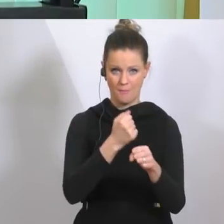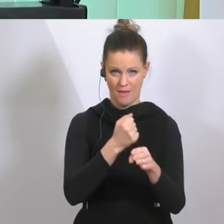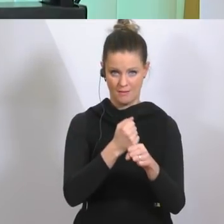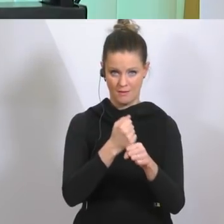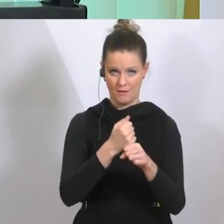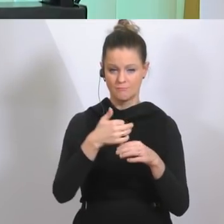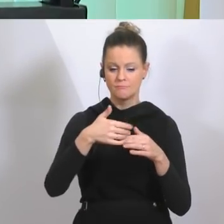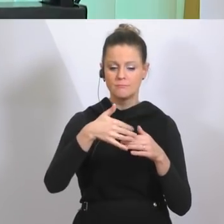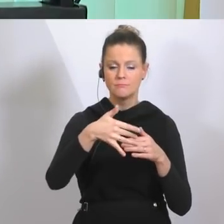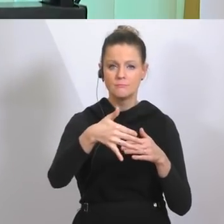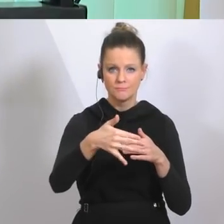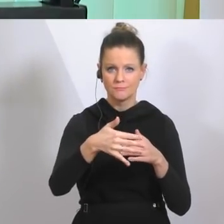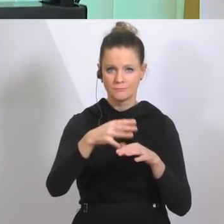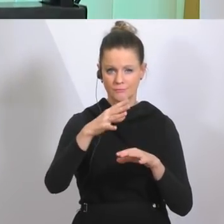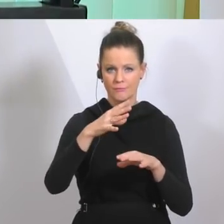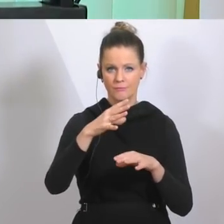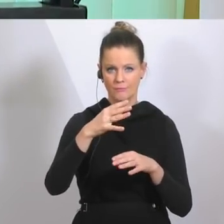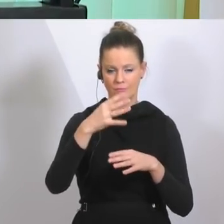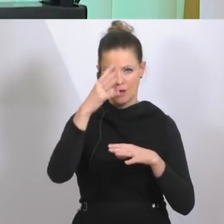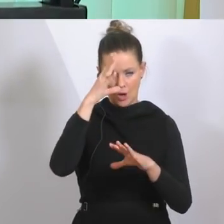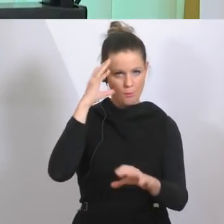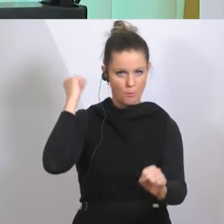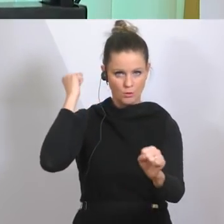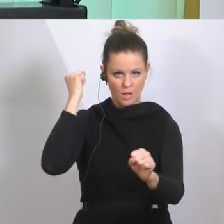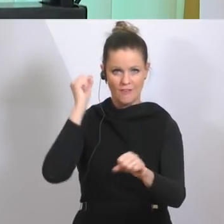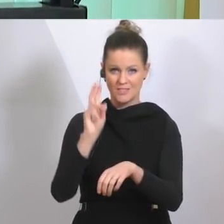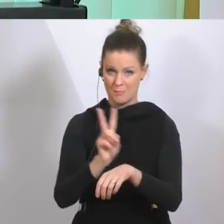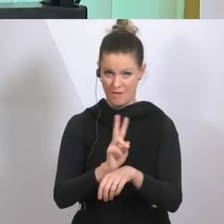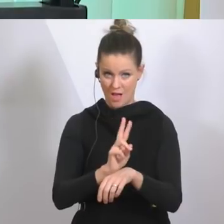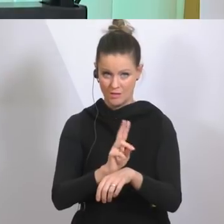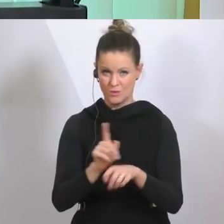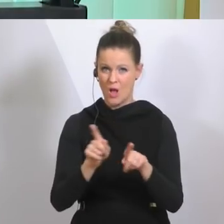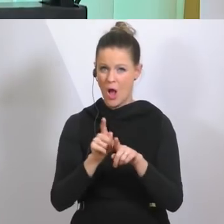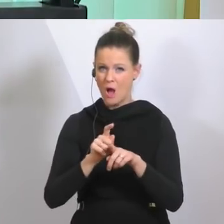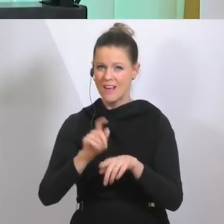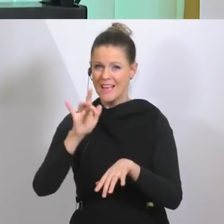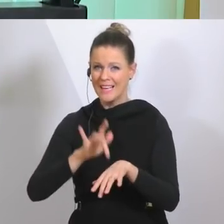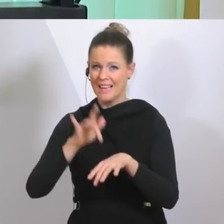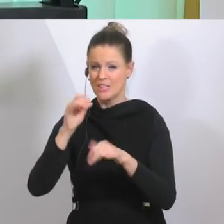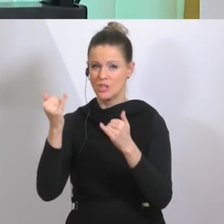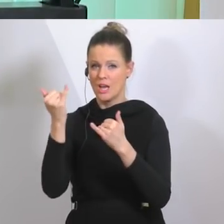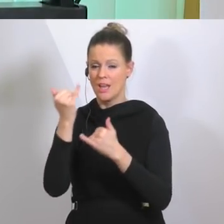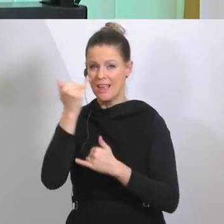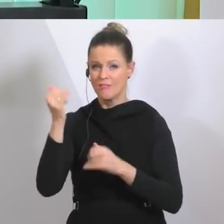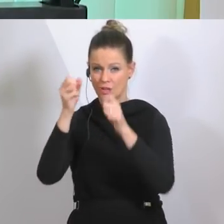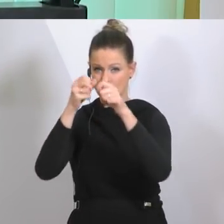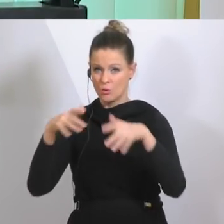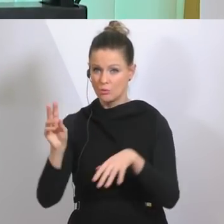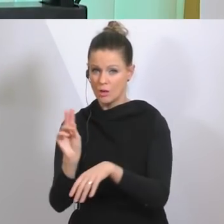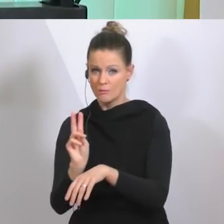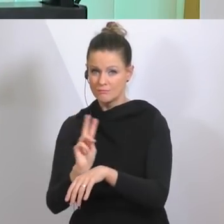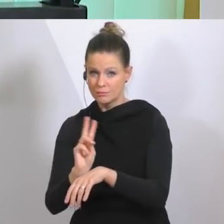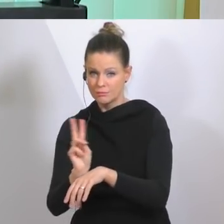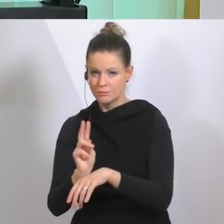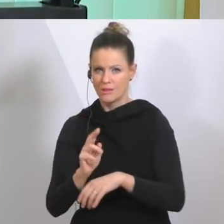demnächst schon bei der Botschaftsbewachung, beim Schutz kritischer Infrastruktur. Warum ist das notwendig? Jeden